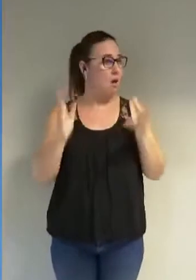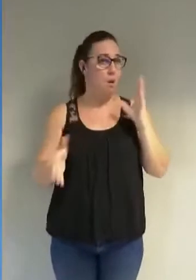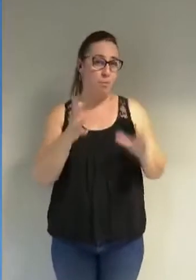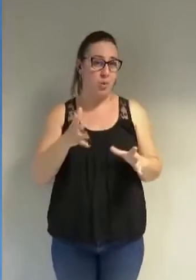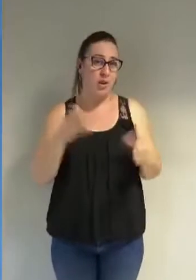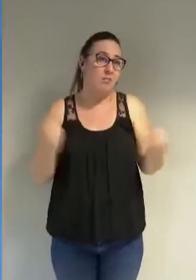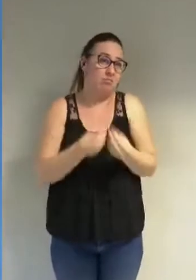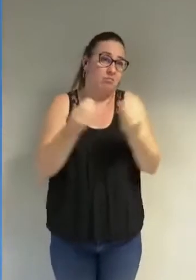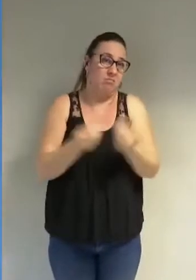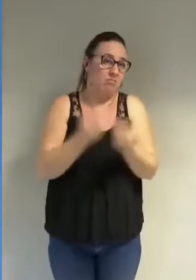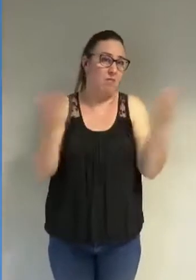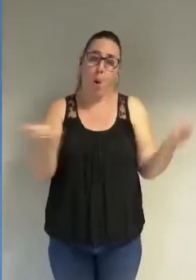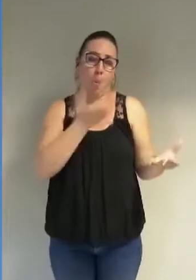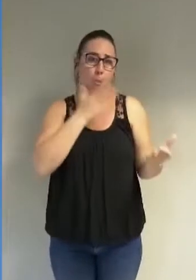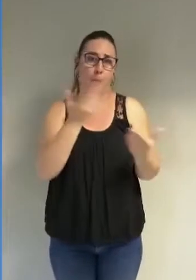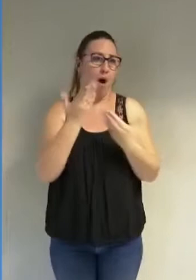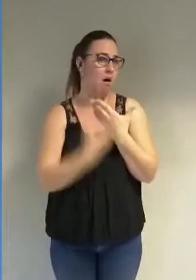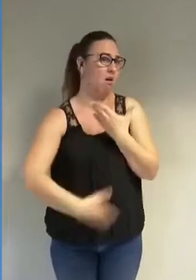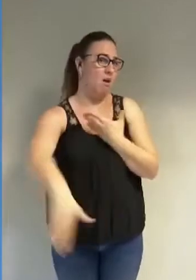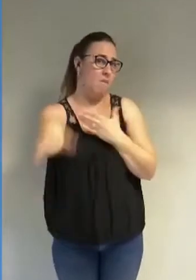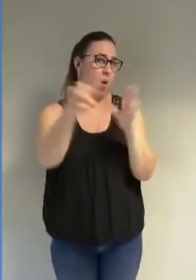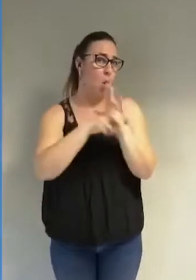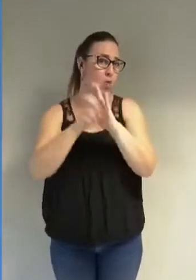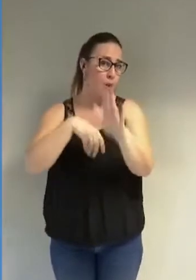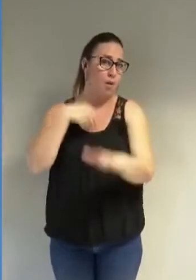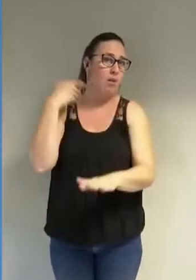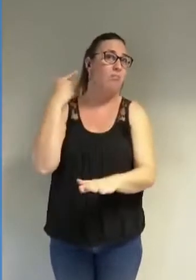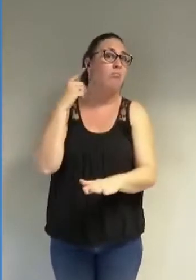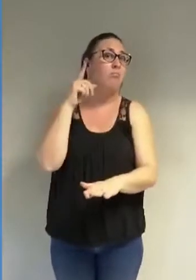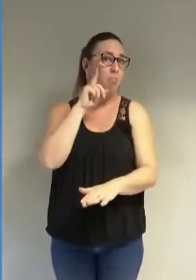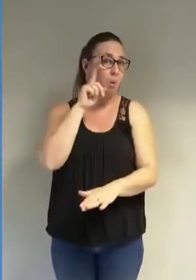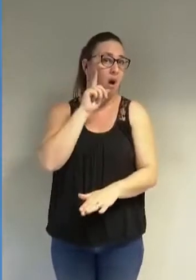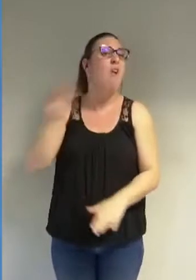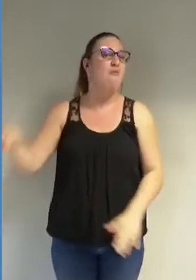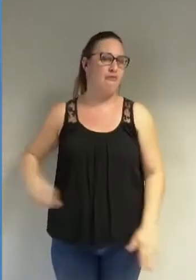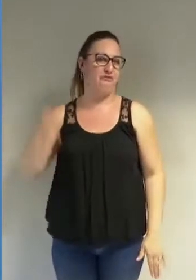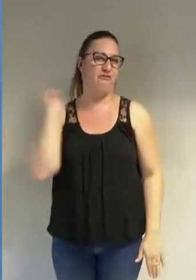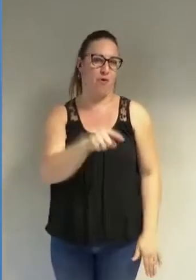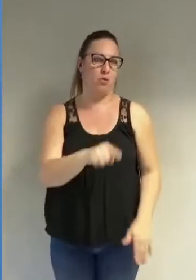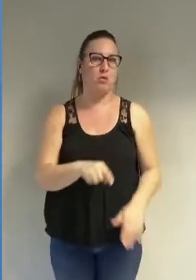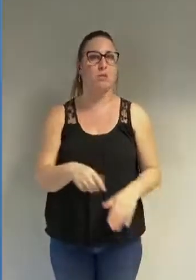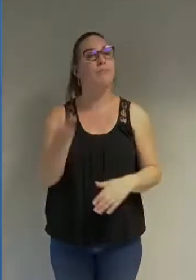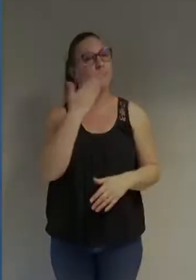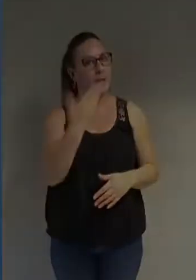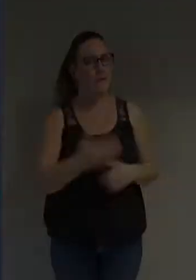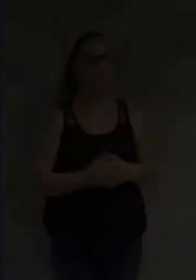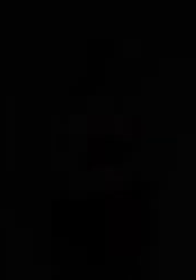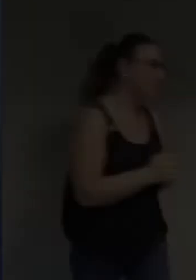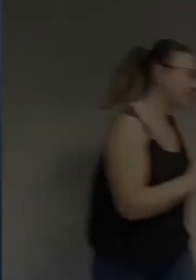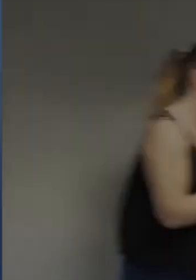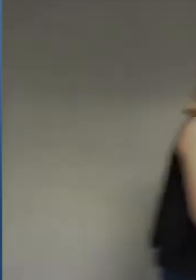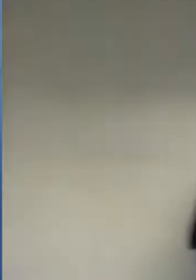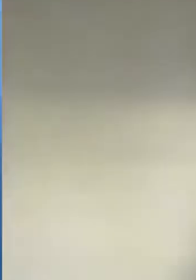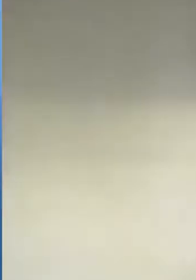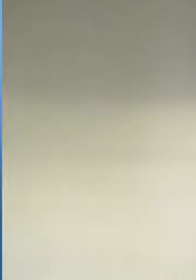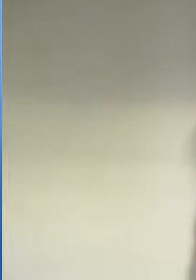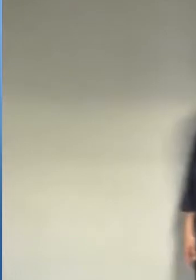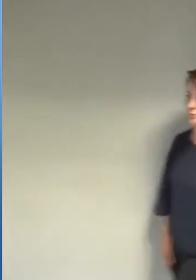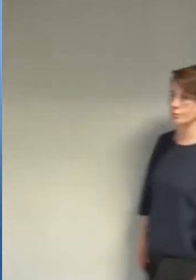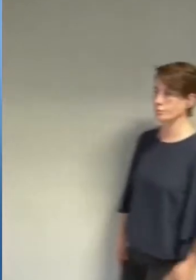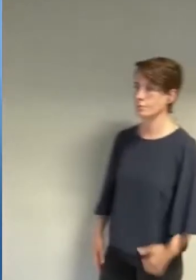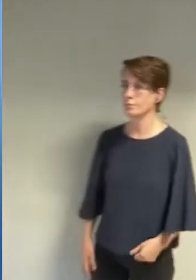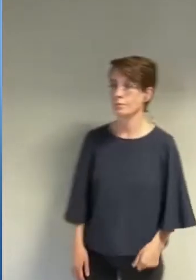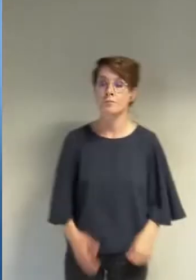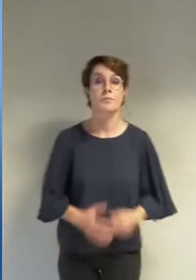malheureusement plus possibles à Grenoble avant longtemps par votre faute je vous remercie monsieur le maire chers